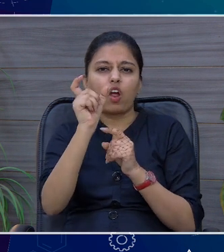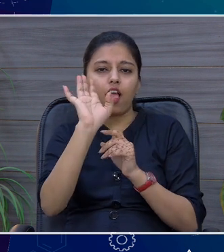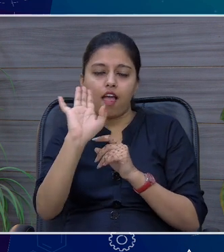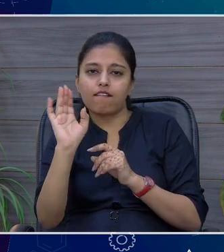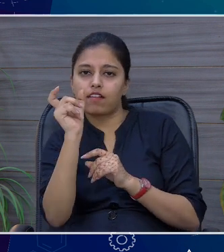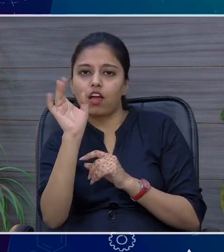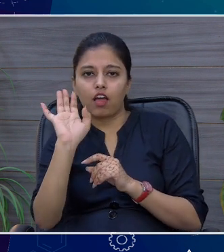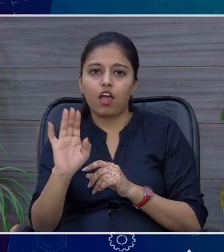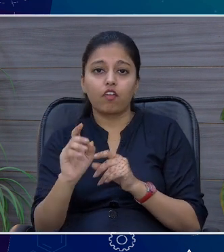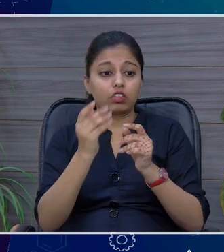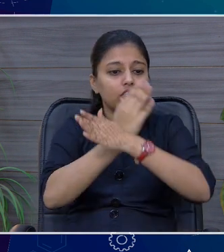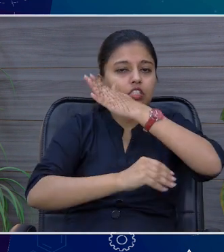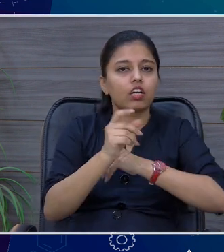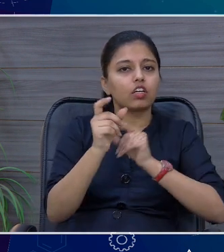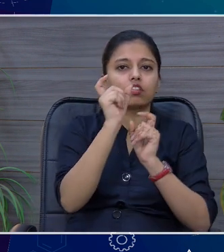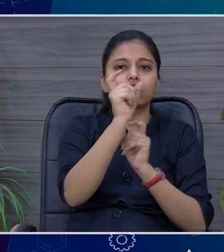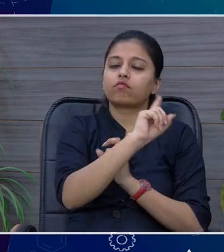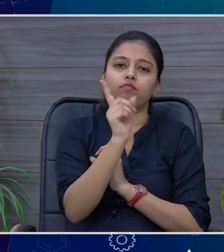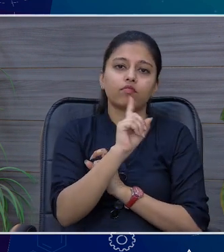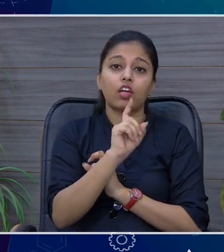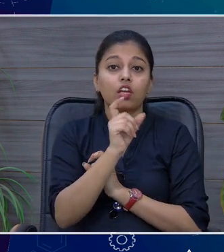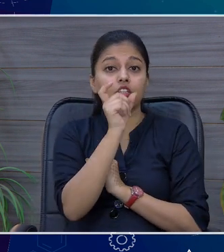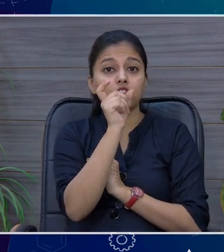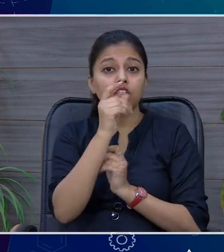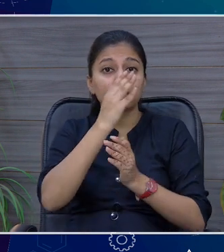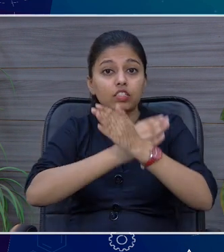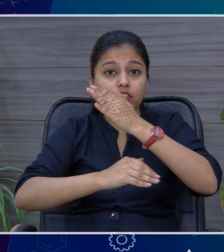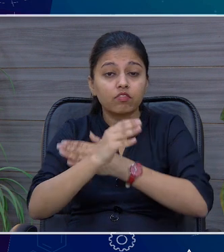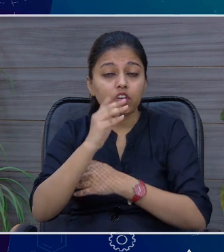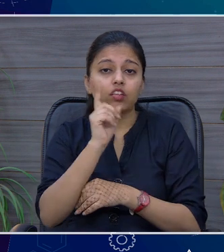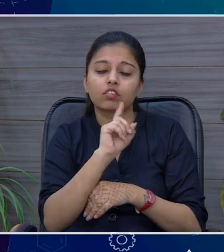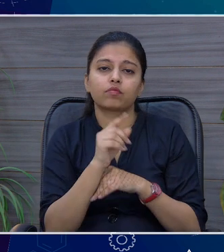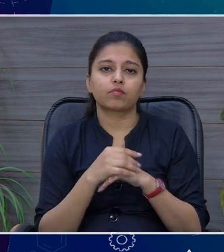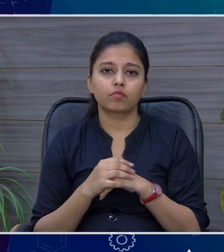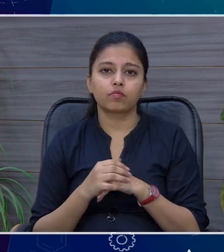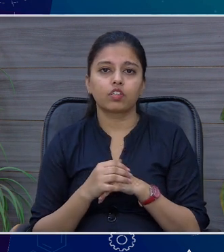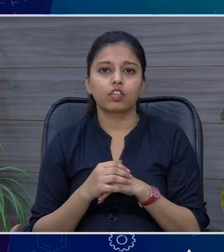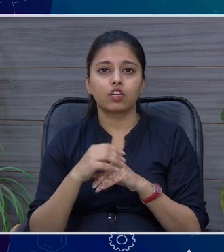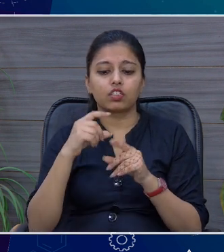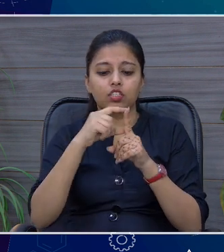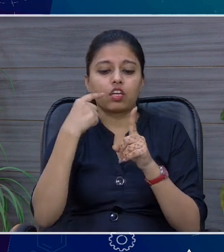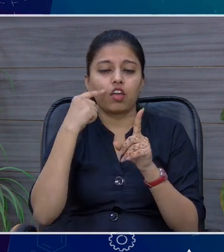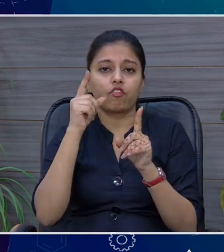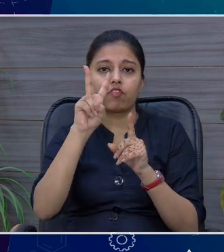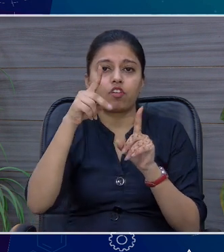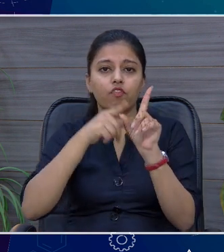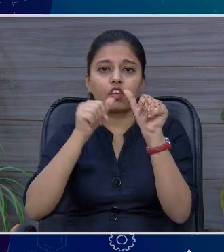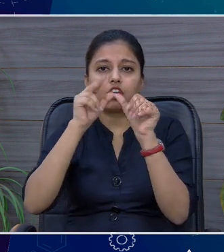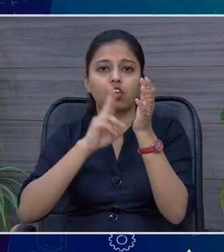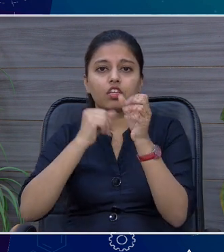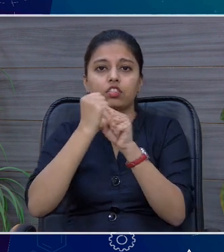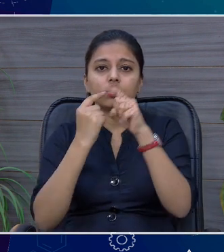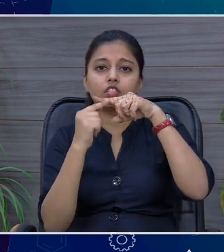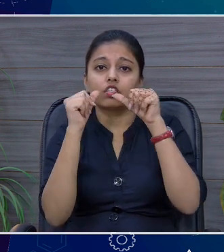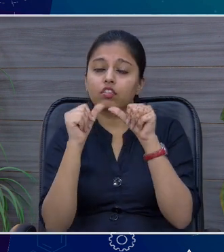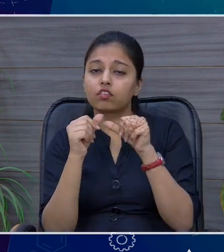जब नहीं दिव्यांगता को दिव्यांगता हुने भला रहे है। दिव्यांग जब